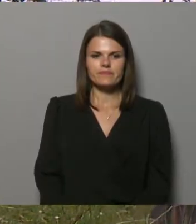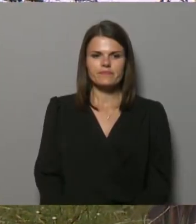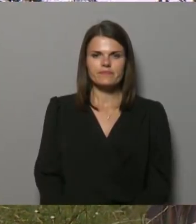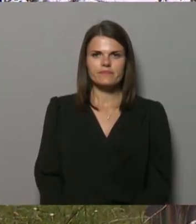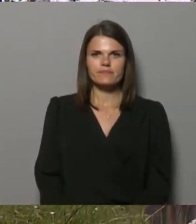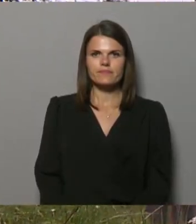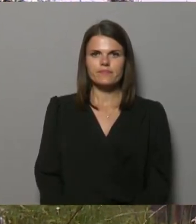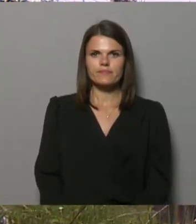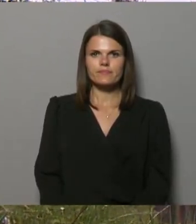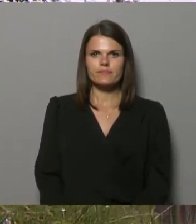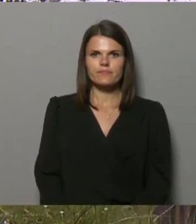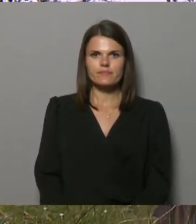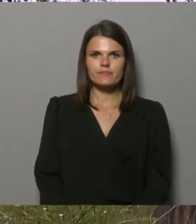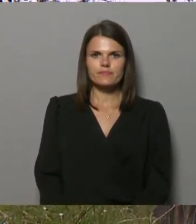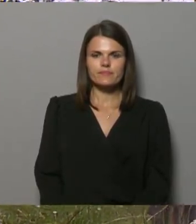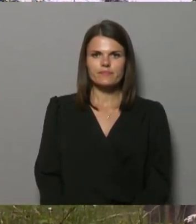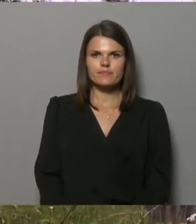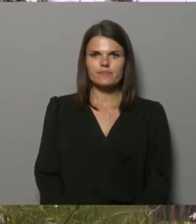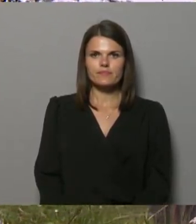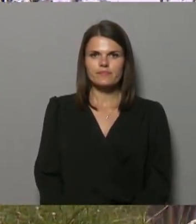Un… Nu…